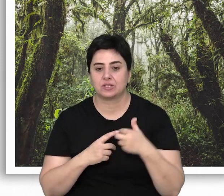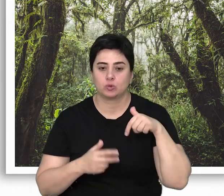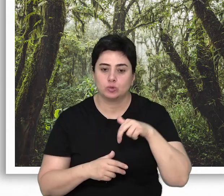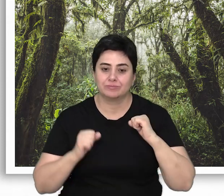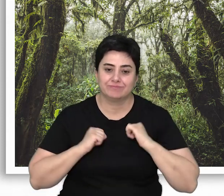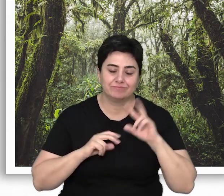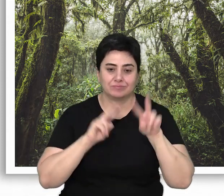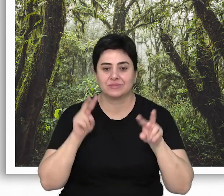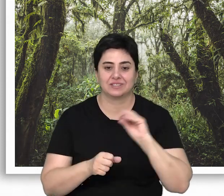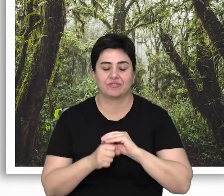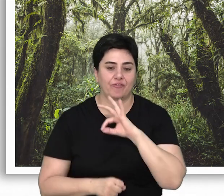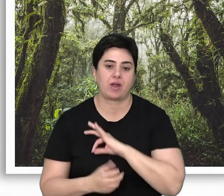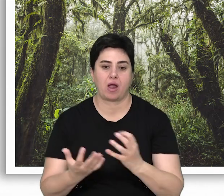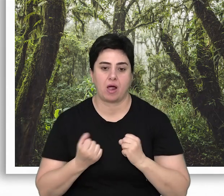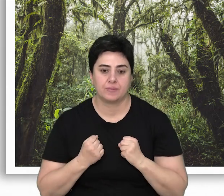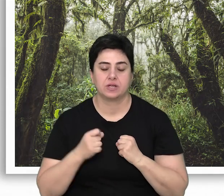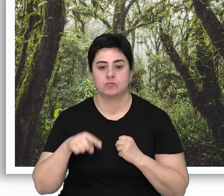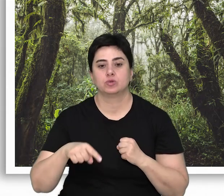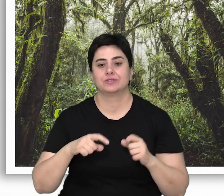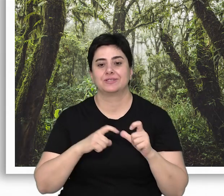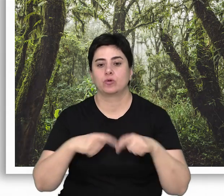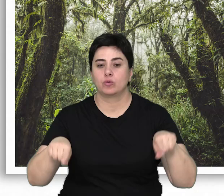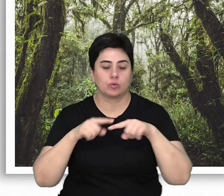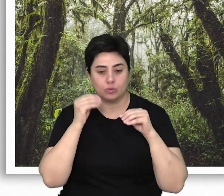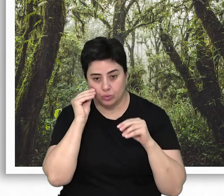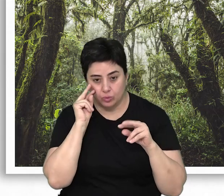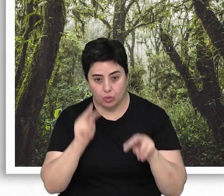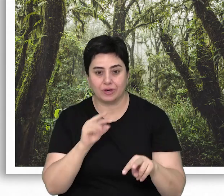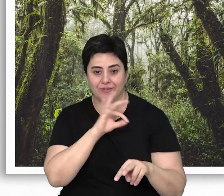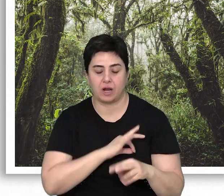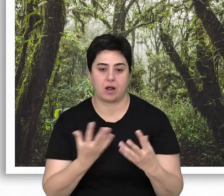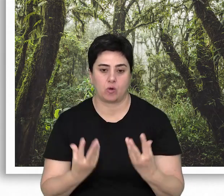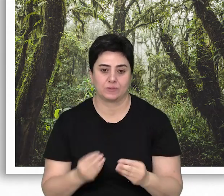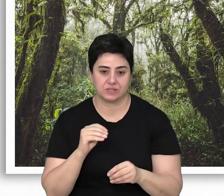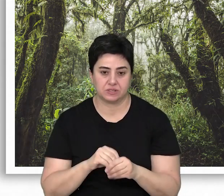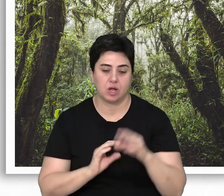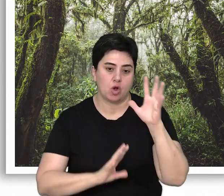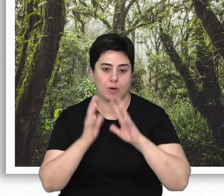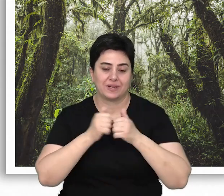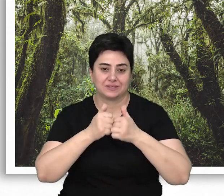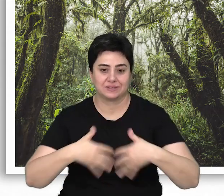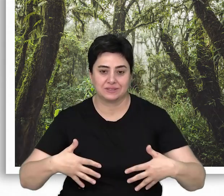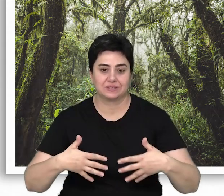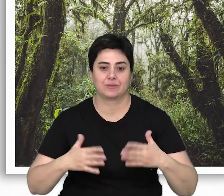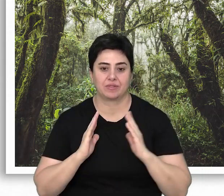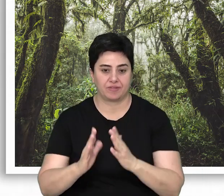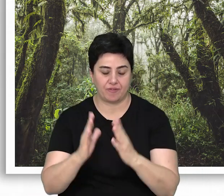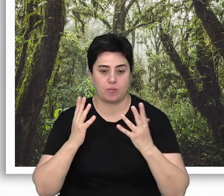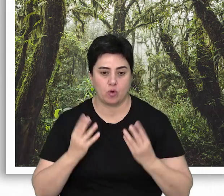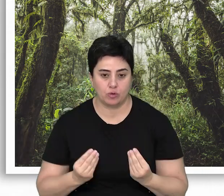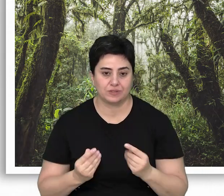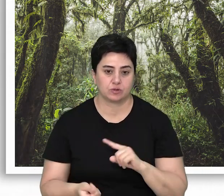rekreasyon sektörlerinin faydalanması ve bu sektörlere katkısının belirlenmesi, orman ekosistemlerinin